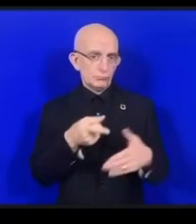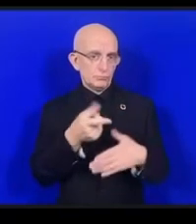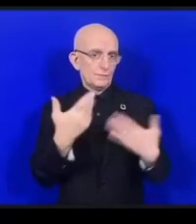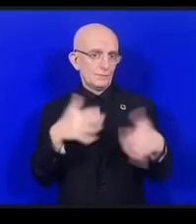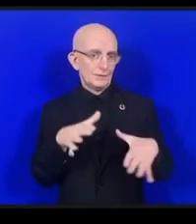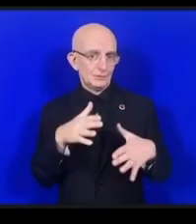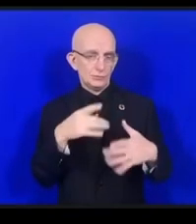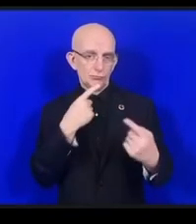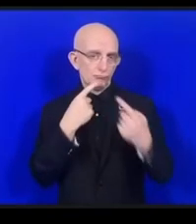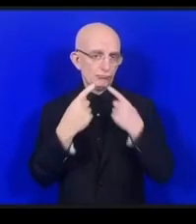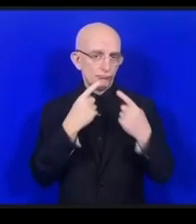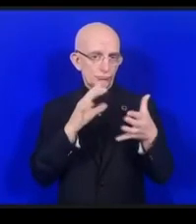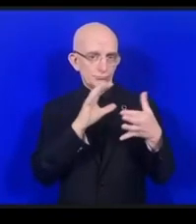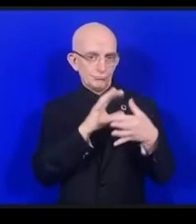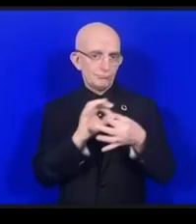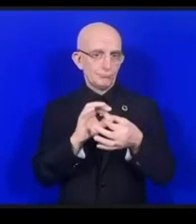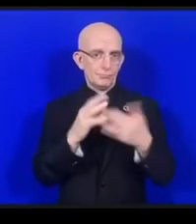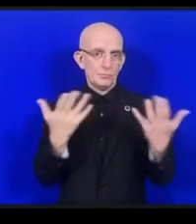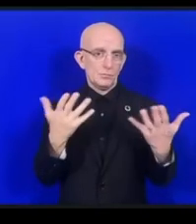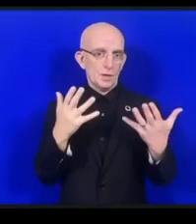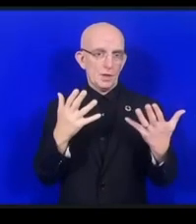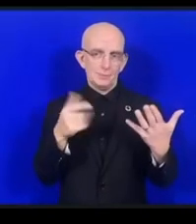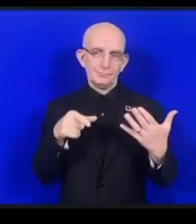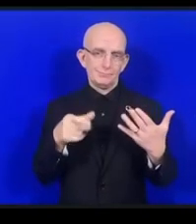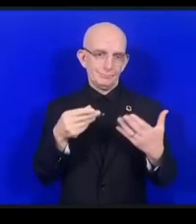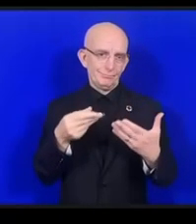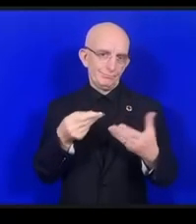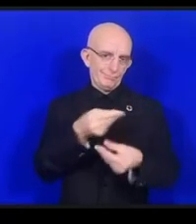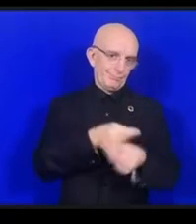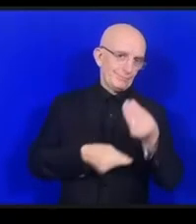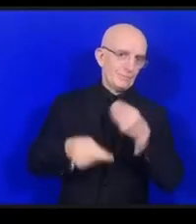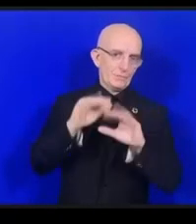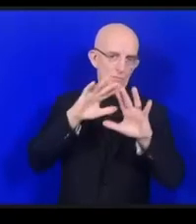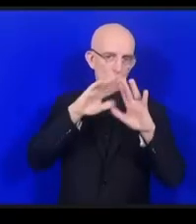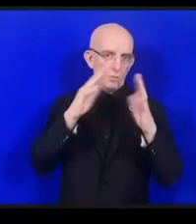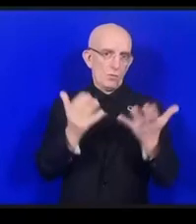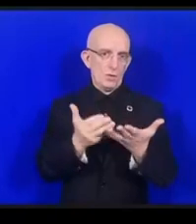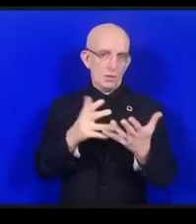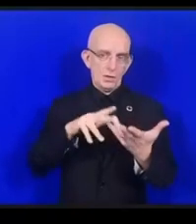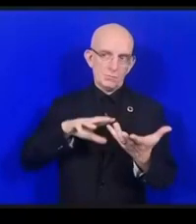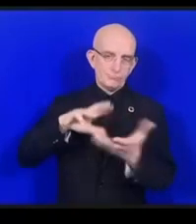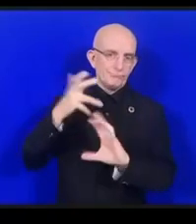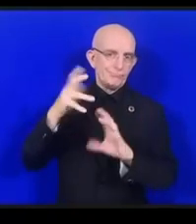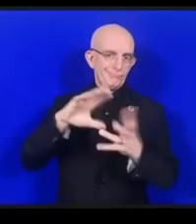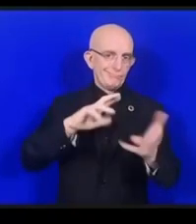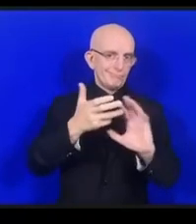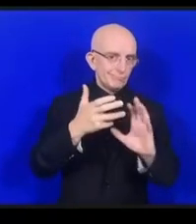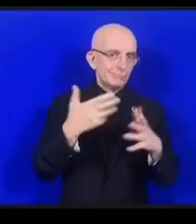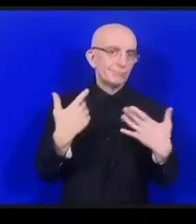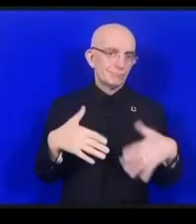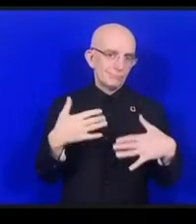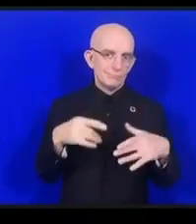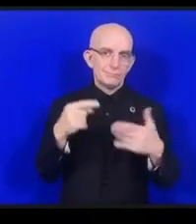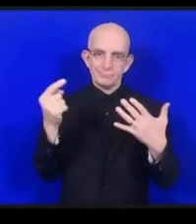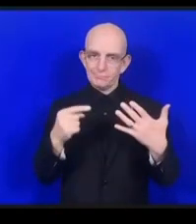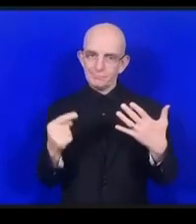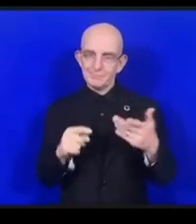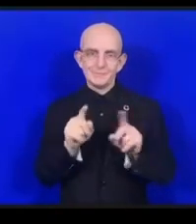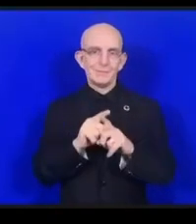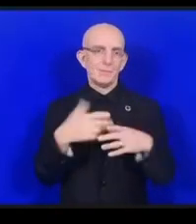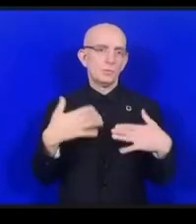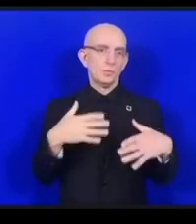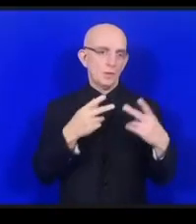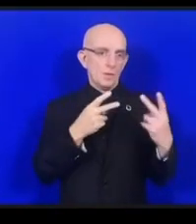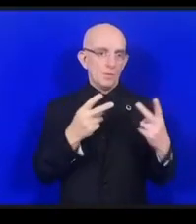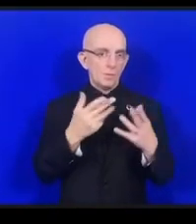学的な危機とそれからそれ以外にも非常に重要な点を指摘しててくださいましたこれは生き会です